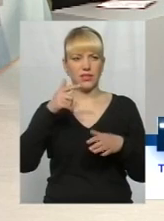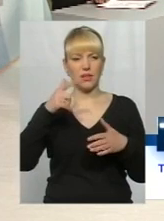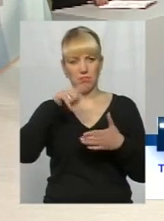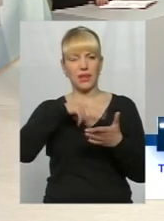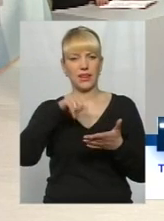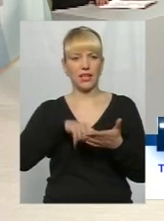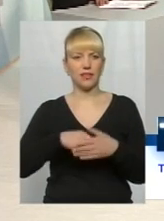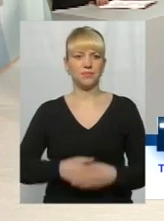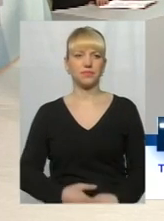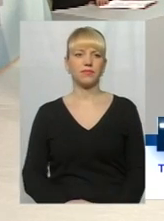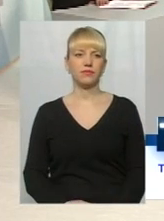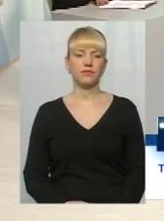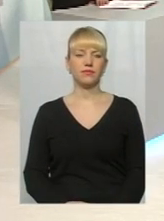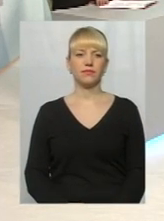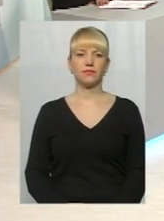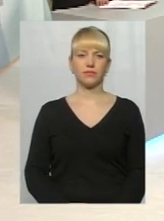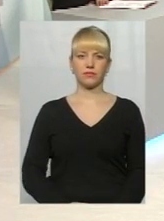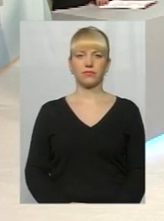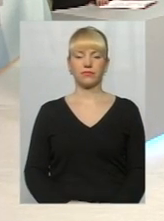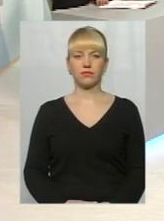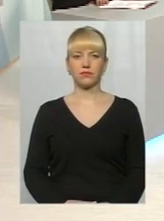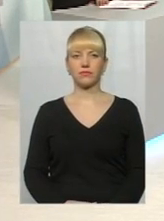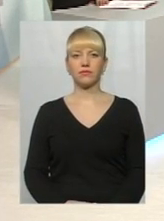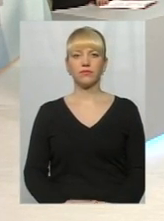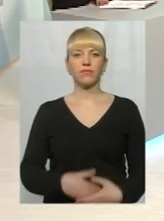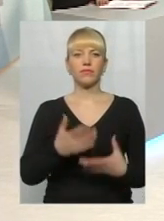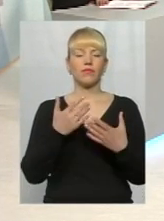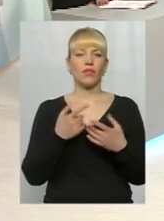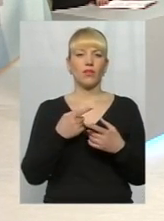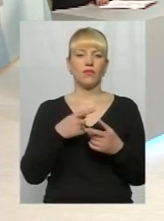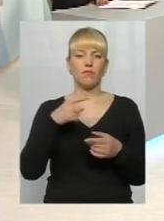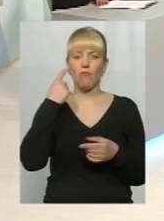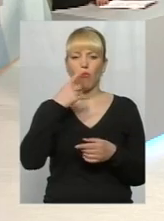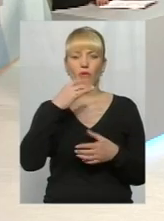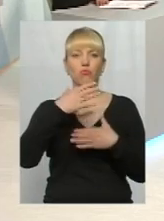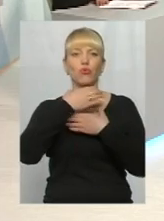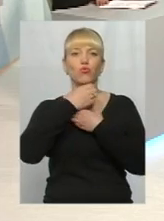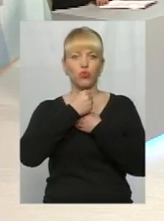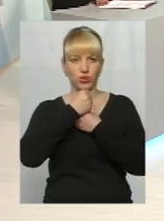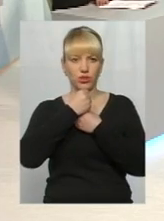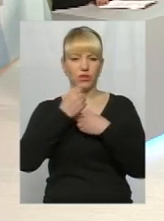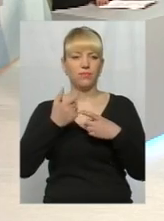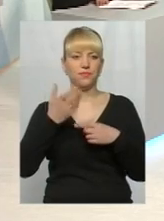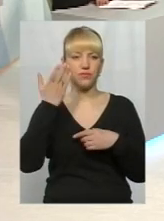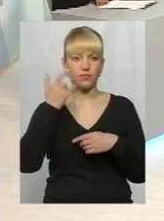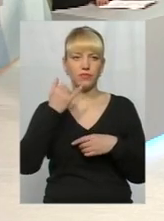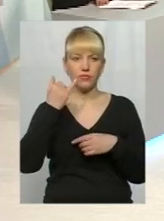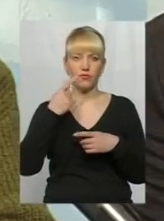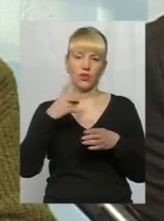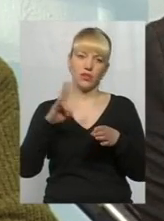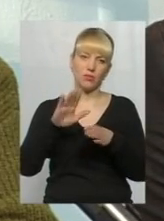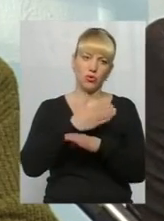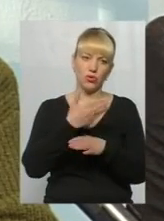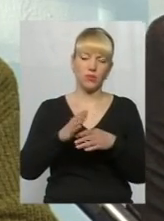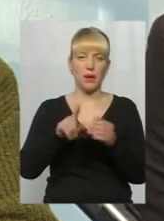Кирилофа хоче відповісти. На що душити телеглядачі, коли телефонують, хай вони розмежовують зразу